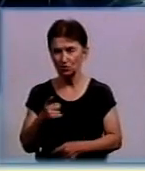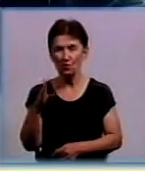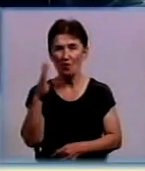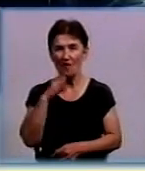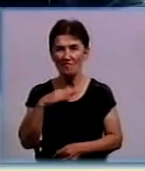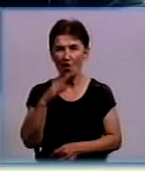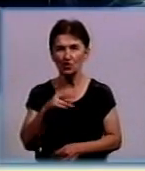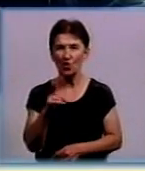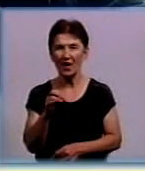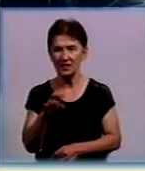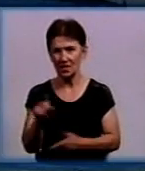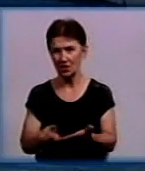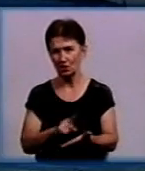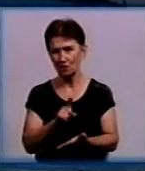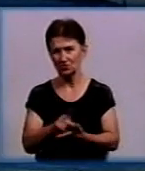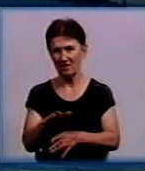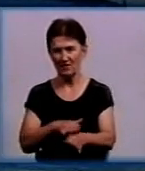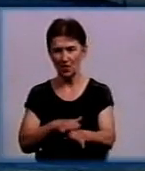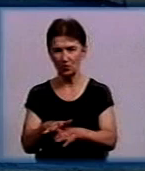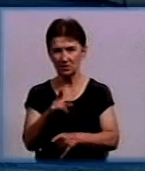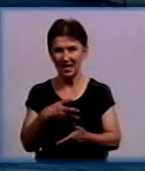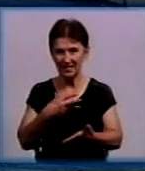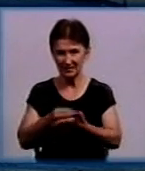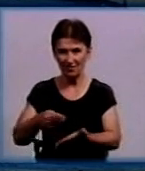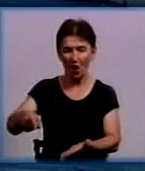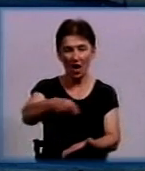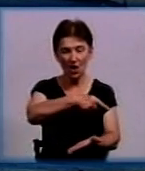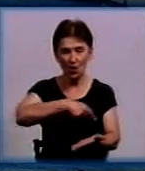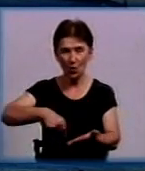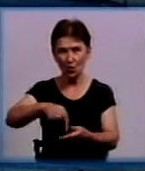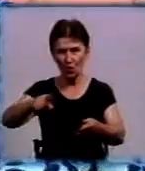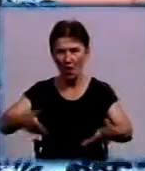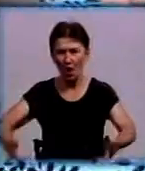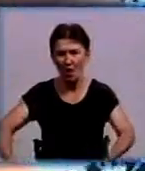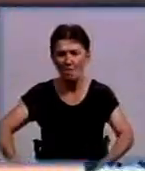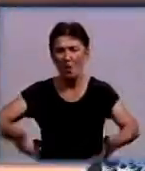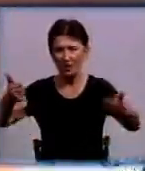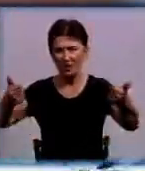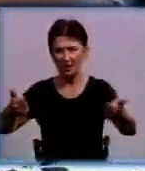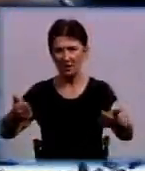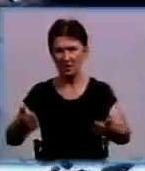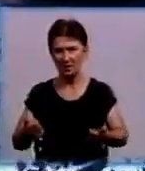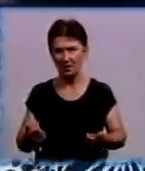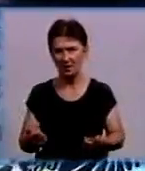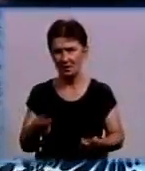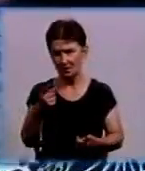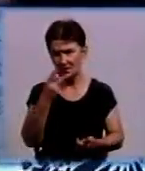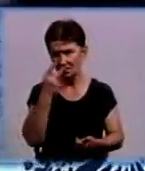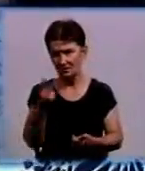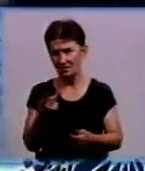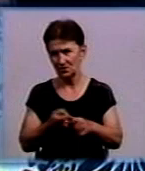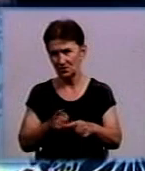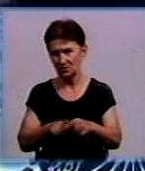виконують роботу тепловиків, не знає. Каже, свої люки підняли ще до початку ремонту дороги. Занижений люк, який ви бачите, це